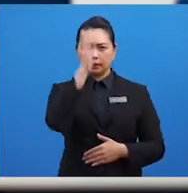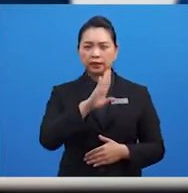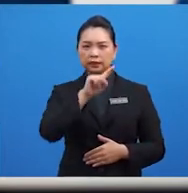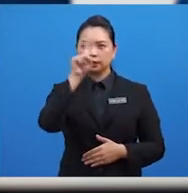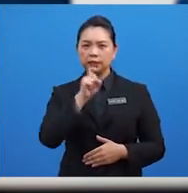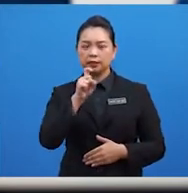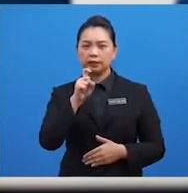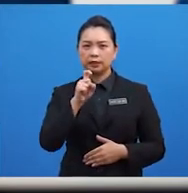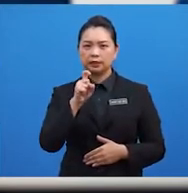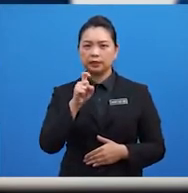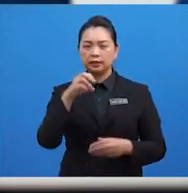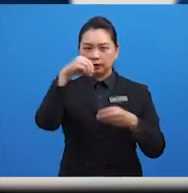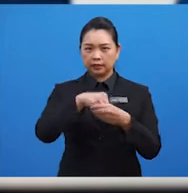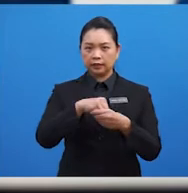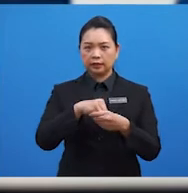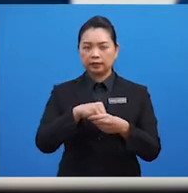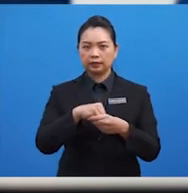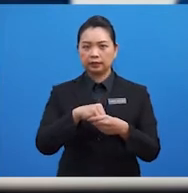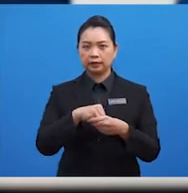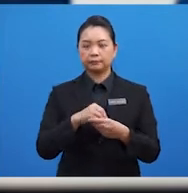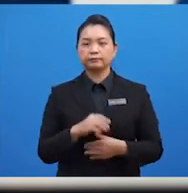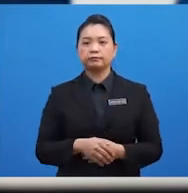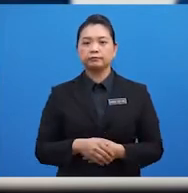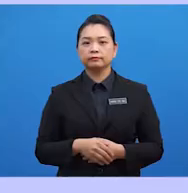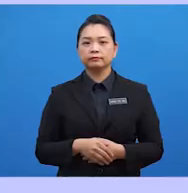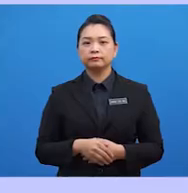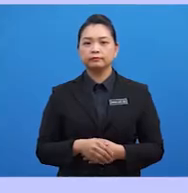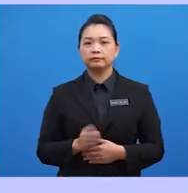disoal dalam peperiksaan semester tiga.